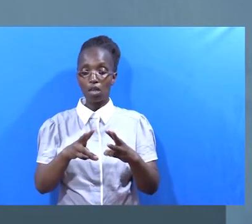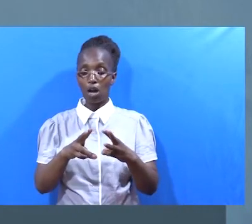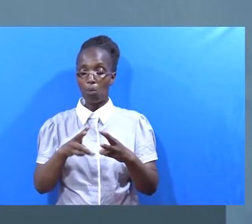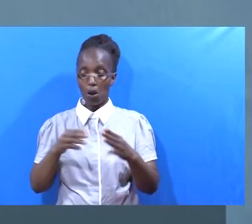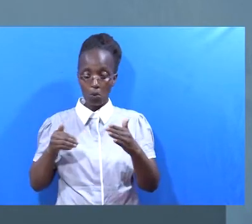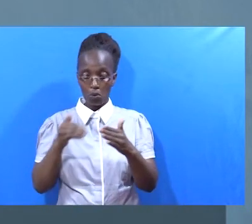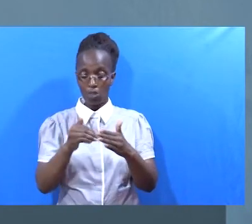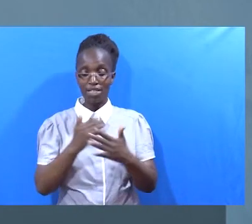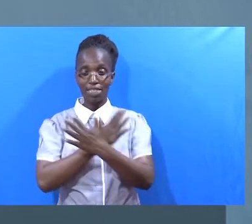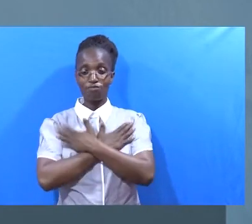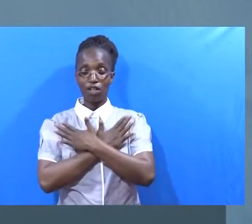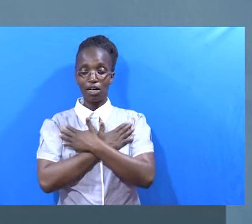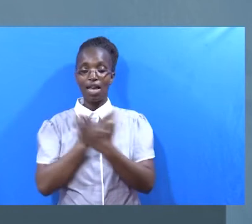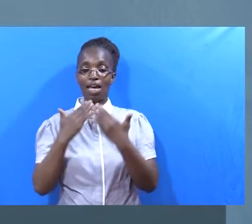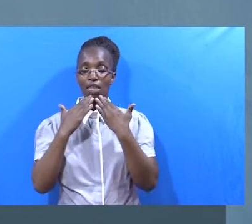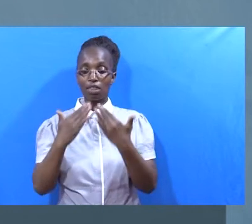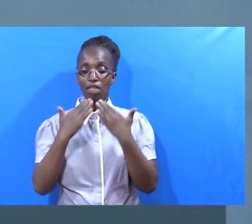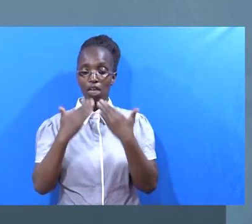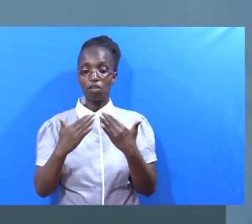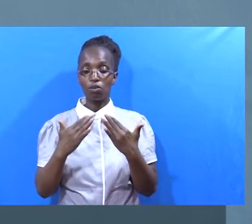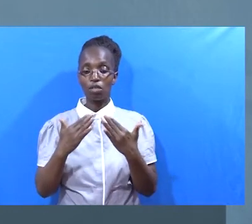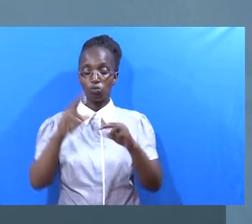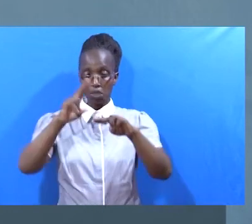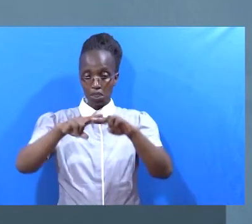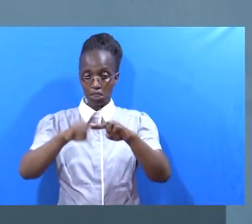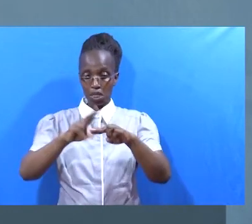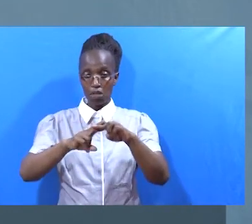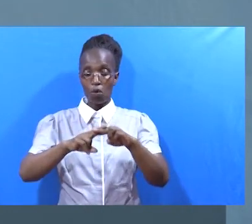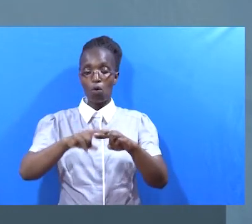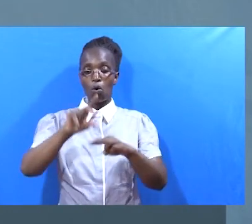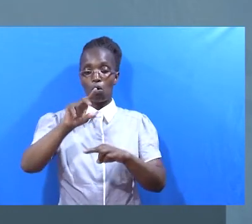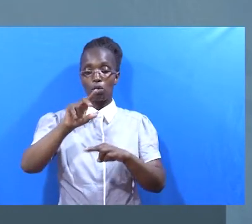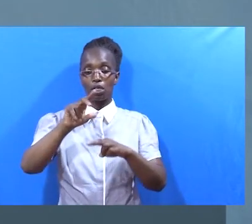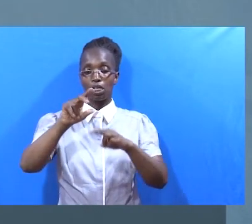Wakaribu Tuasema asante Imidiwa na upoke Sifa ukiwa malipako